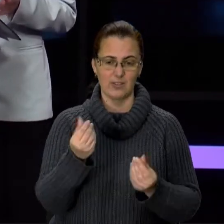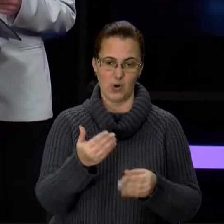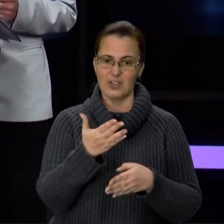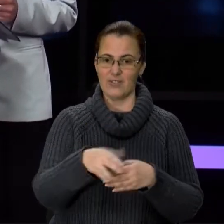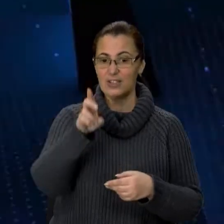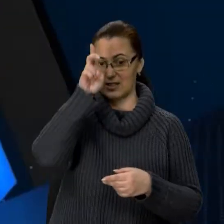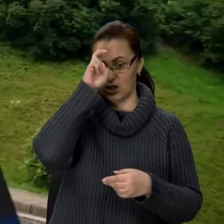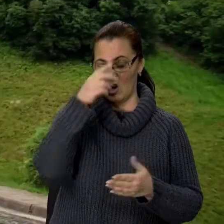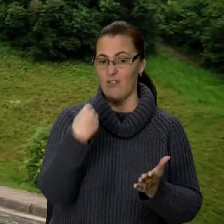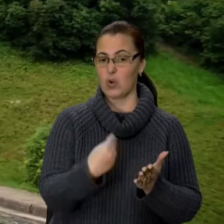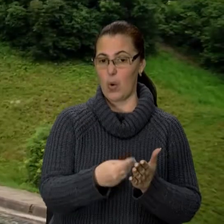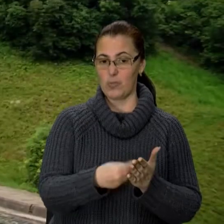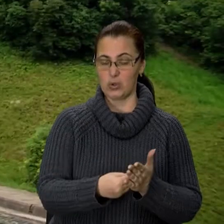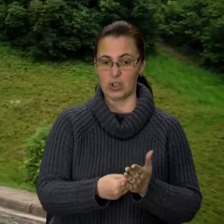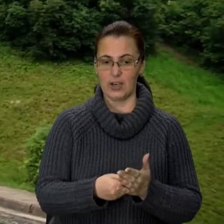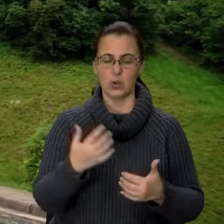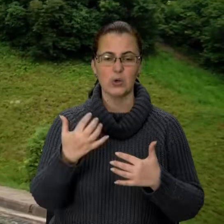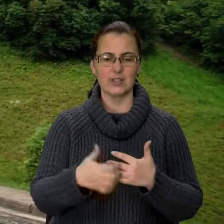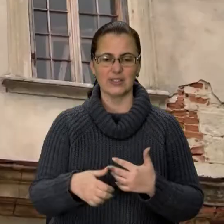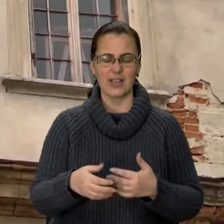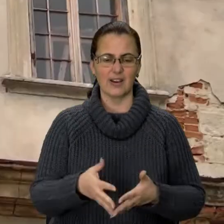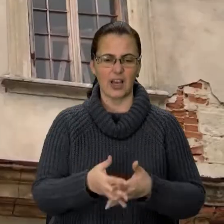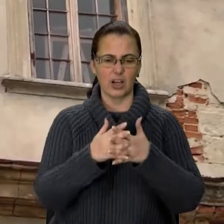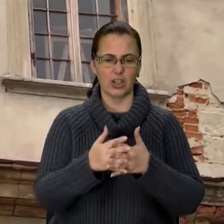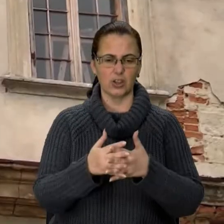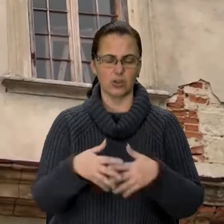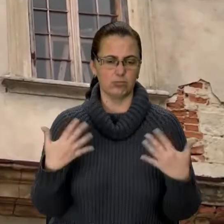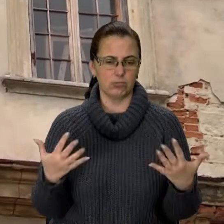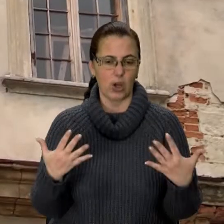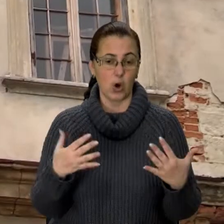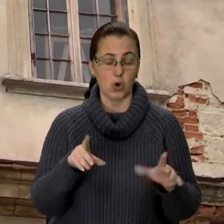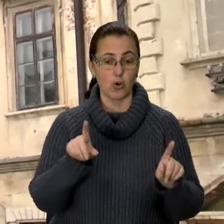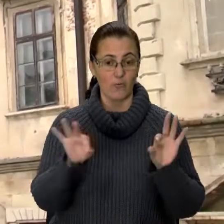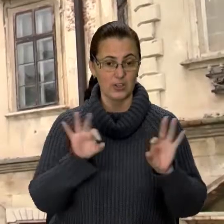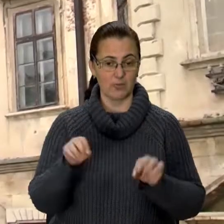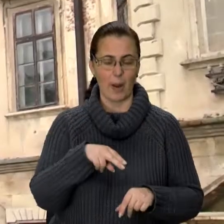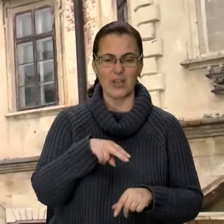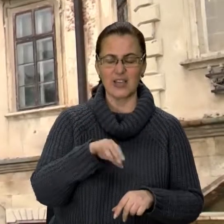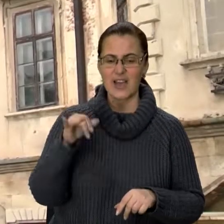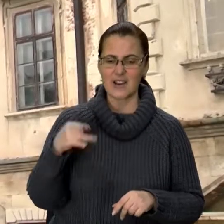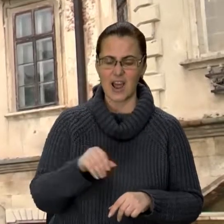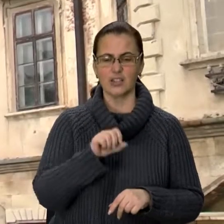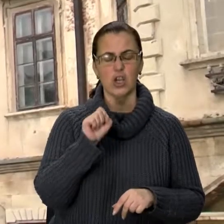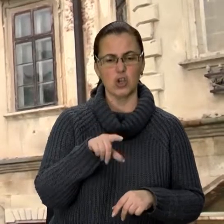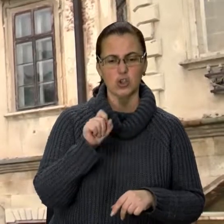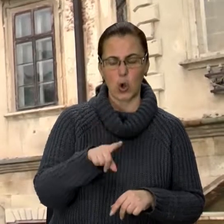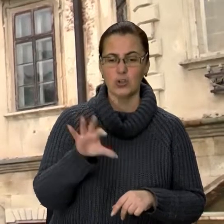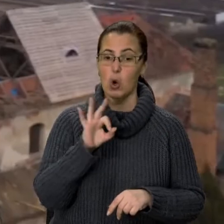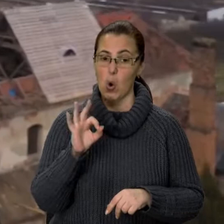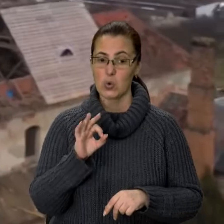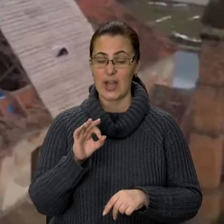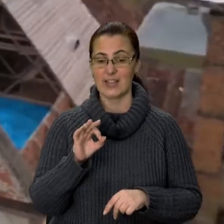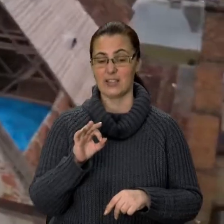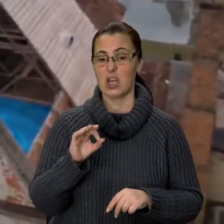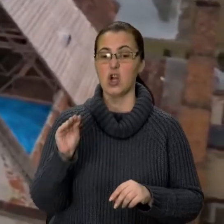державним коштом. Серед архітектурних перлин, які відібрали в конкурсі – Підгорецький, Золочівський, Олеський та Жовківський замки,